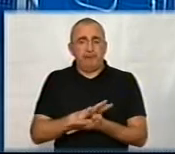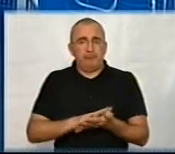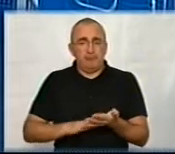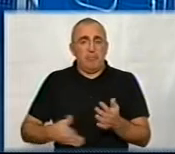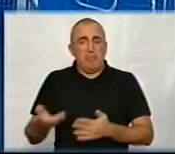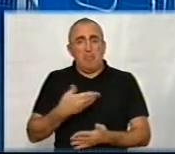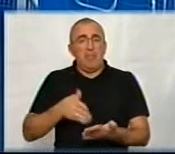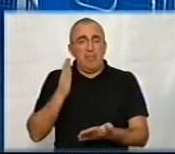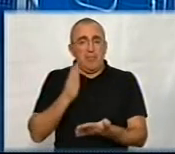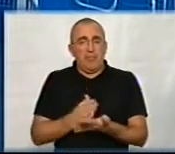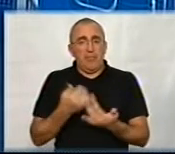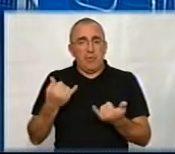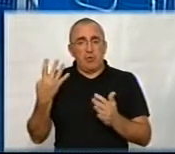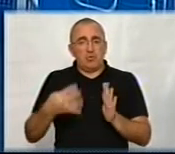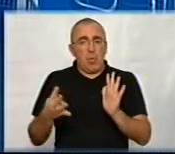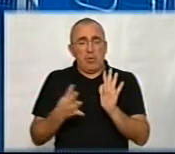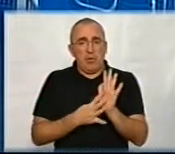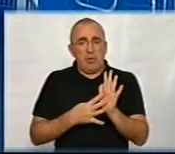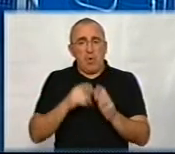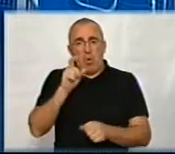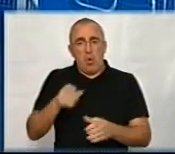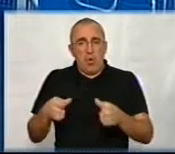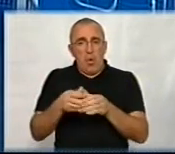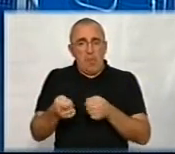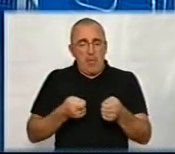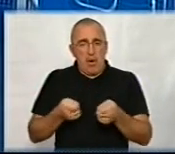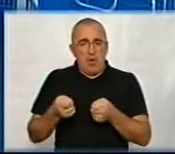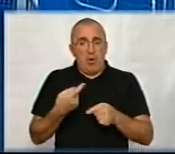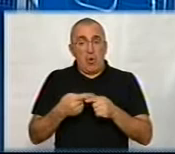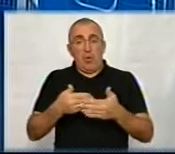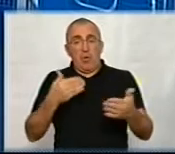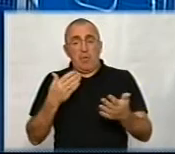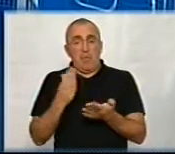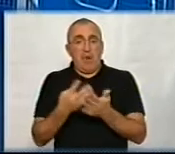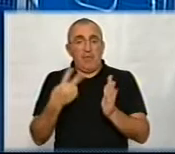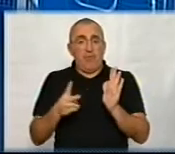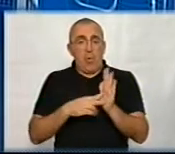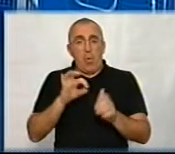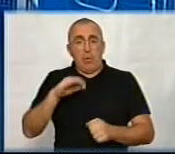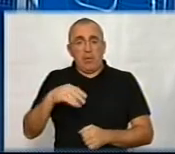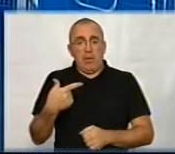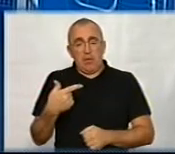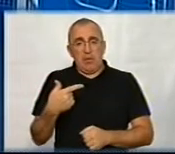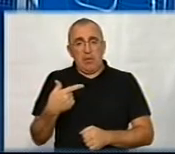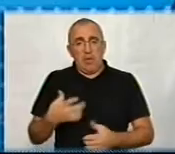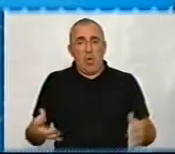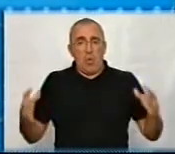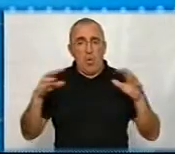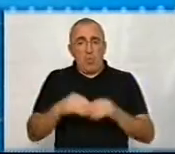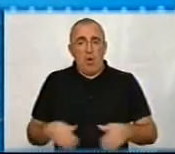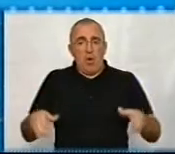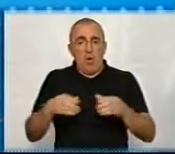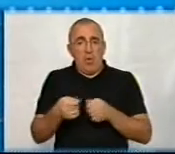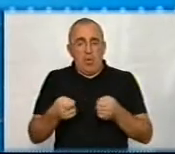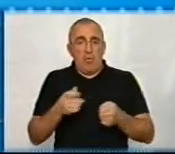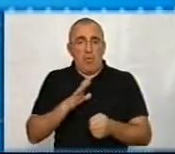ми ж мали, от у нас зараз 49 громад. До цього ми мали 27 ОТГ, об'єднаних громад. У них